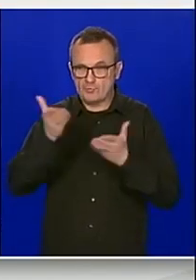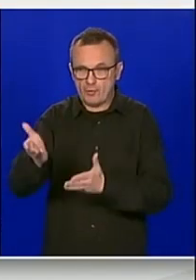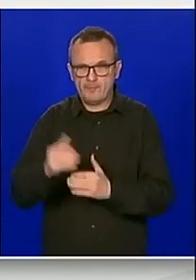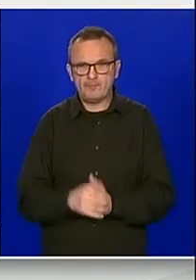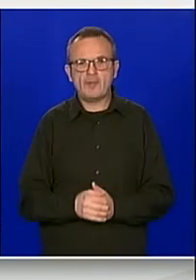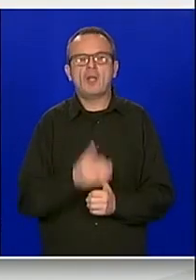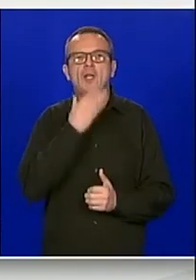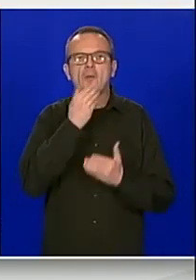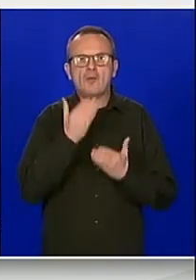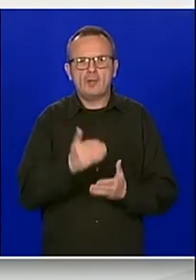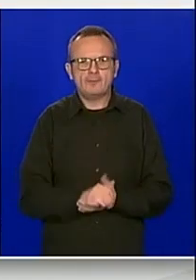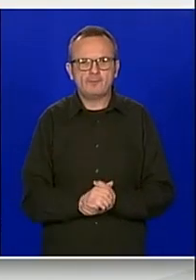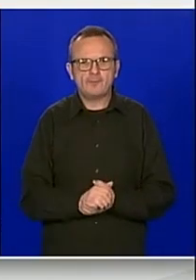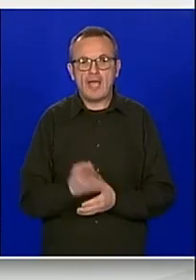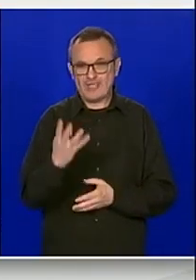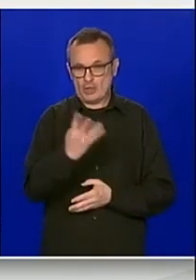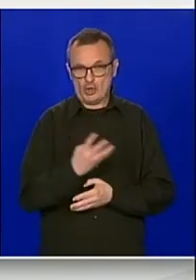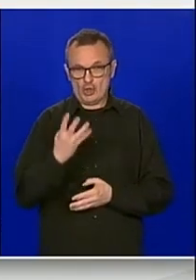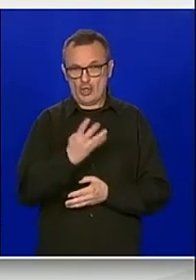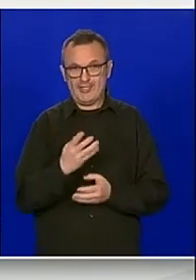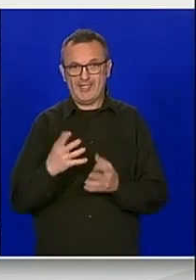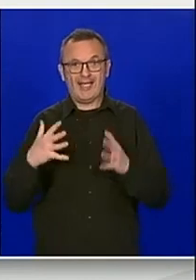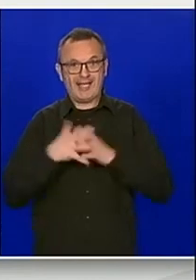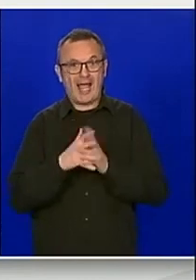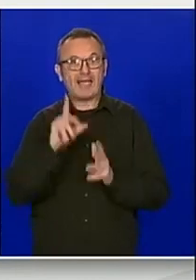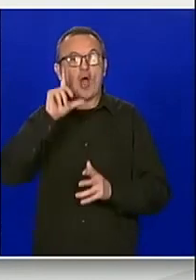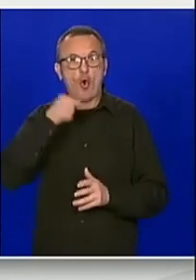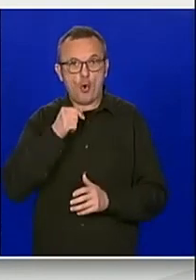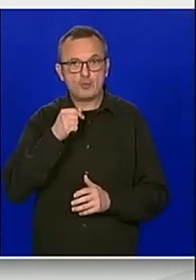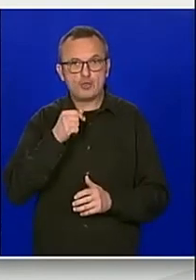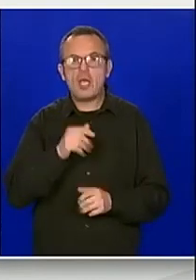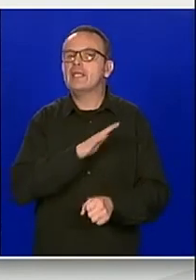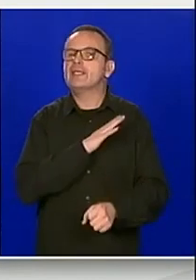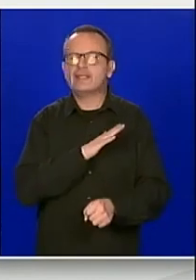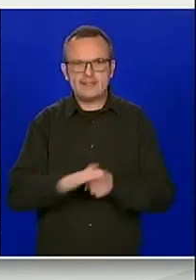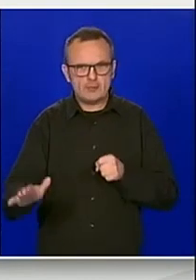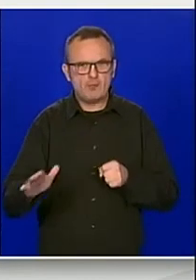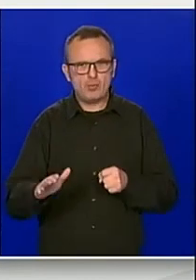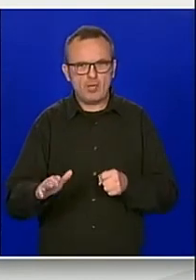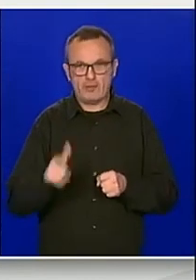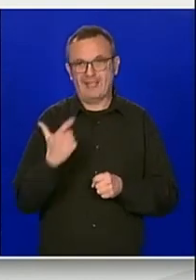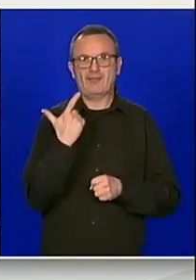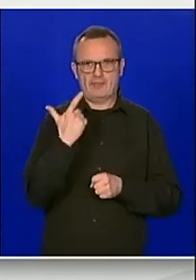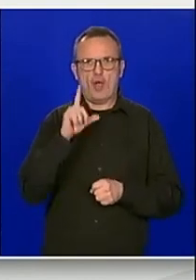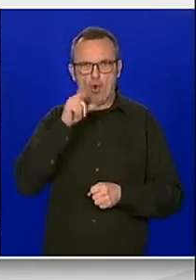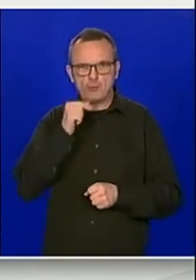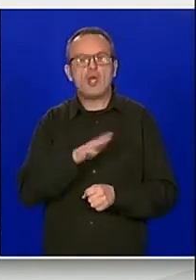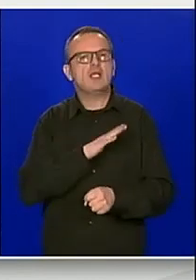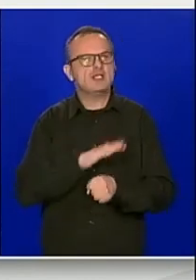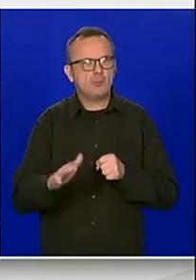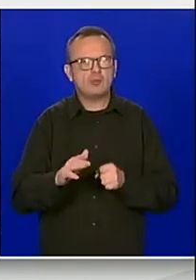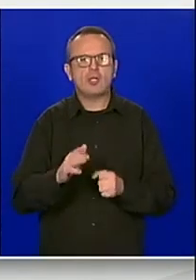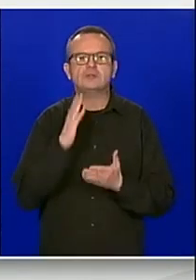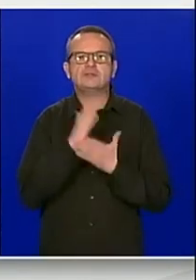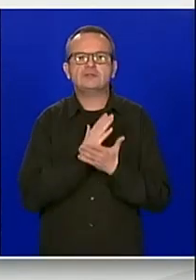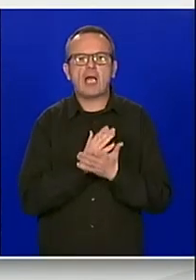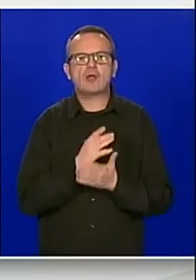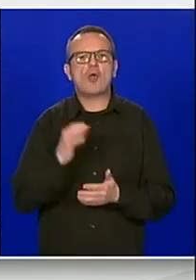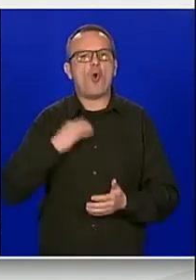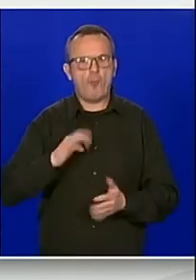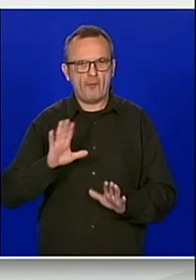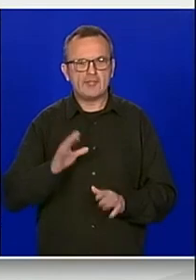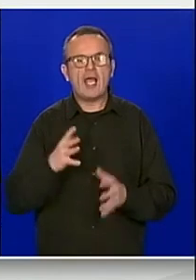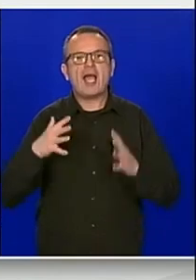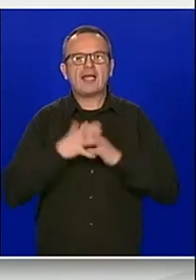kolegice i kolege. Sva četiri grada i općine ispunjavaju, odnosno dvije općine ispunjavaju zakonom predviđene uvjete. Grad